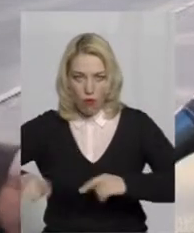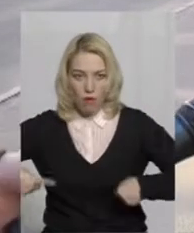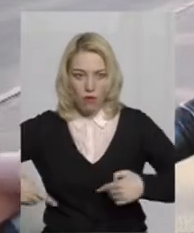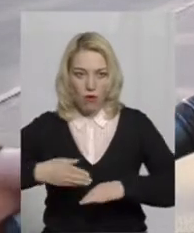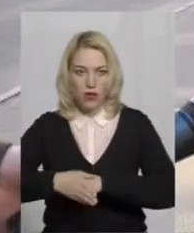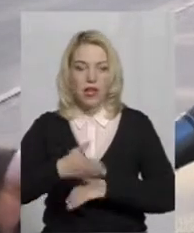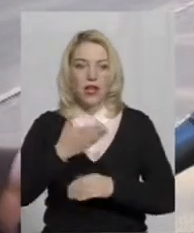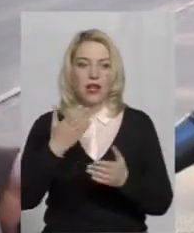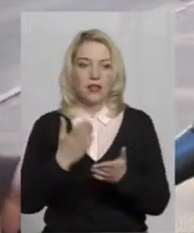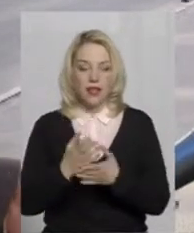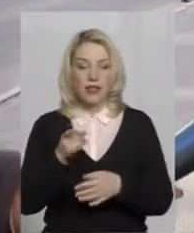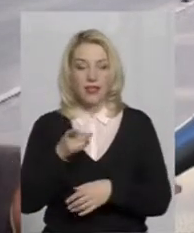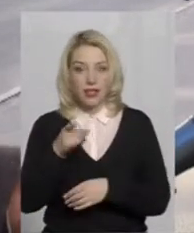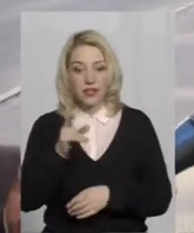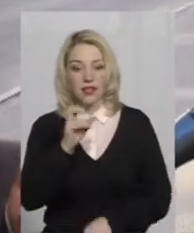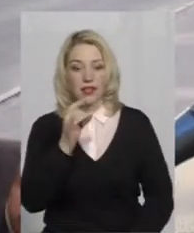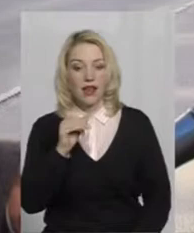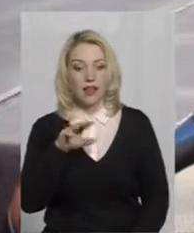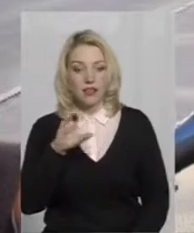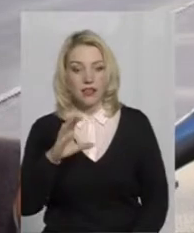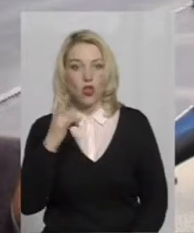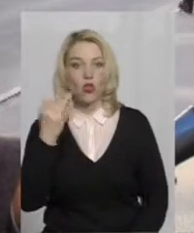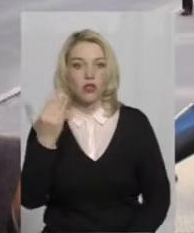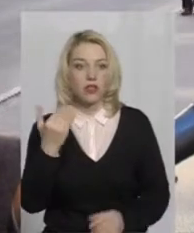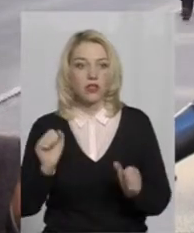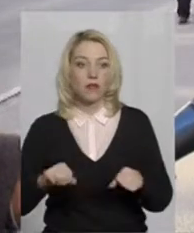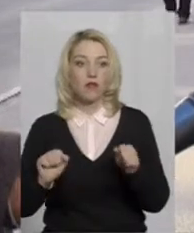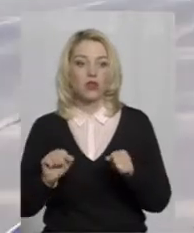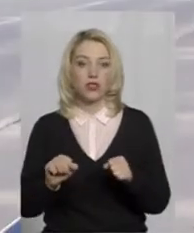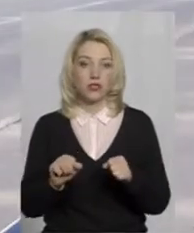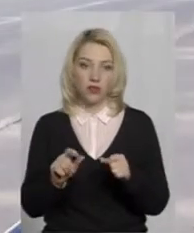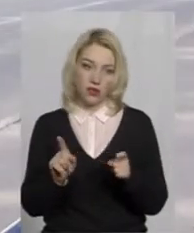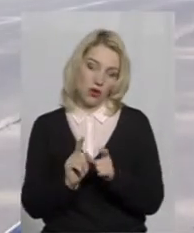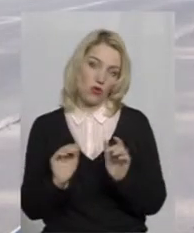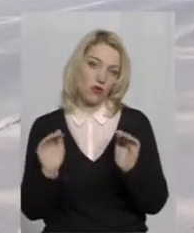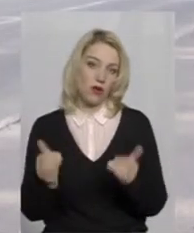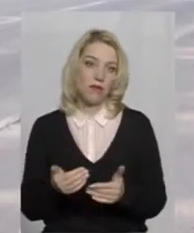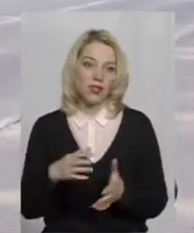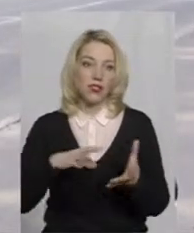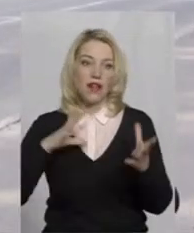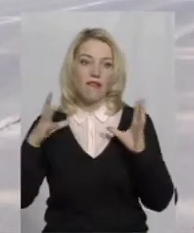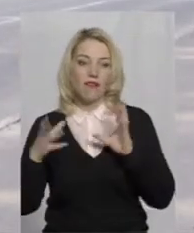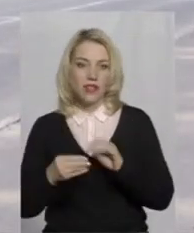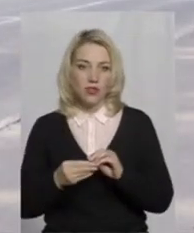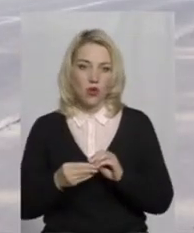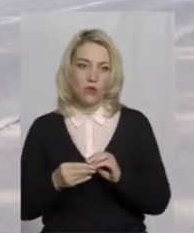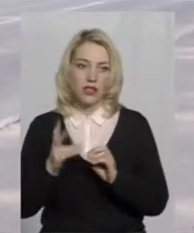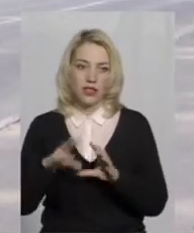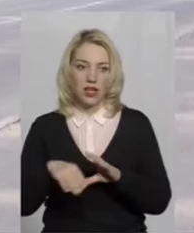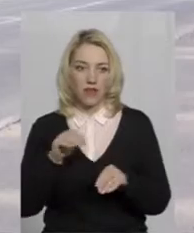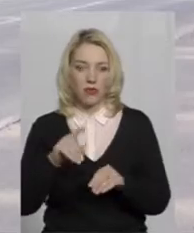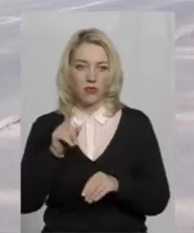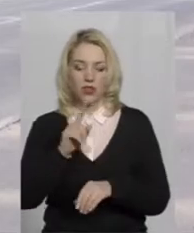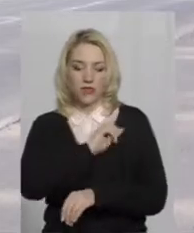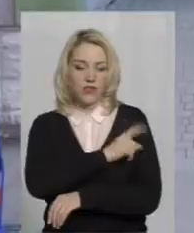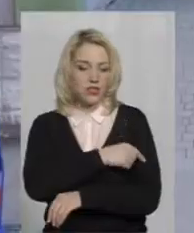«Карітас», але їх можливості – це теж обмеження. Весь обсяг на вибори вони фізично